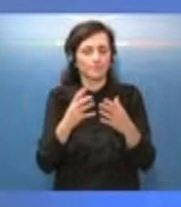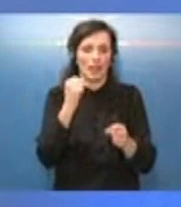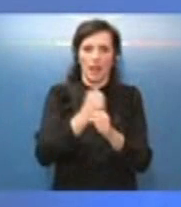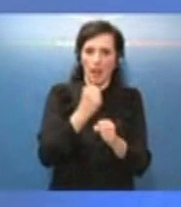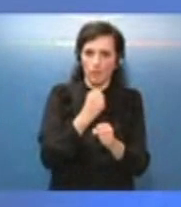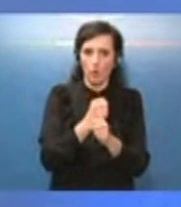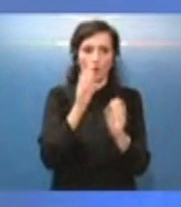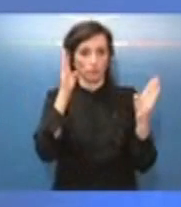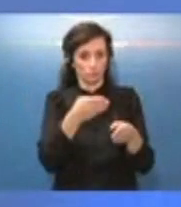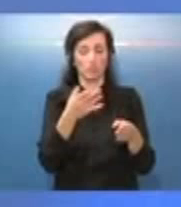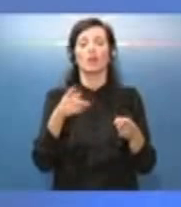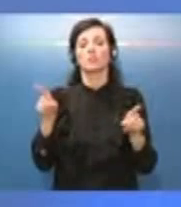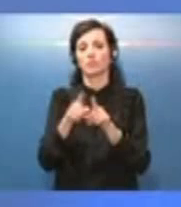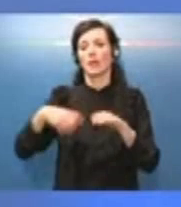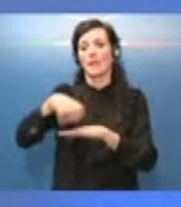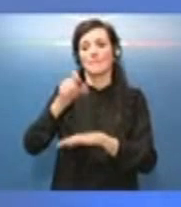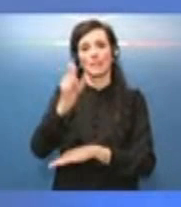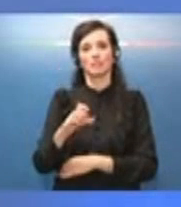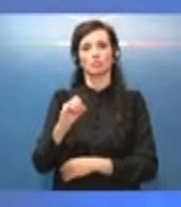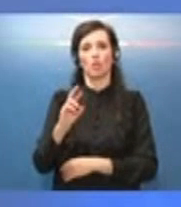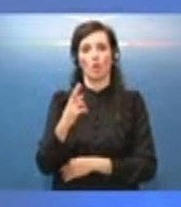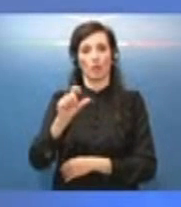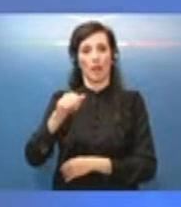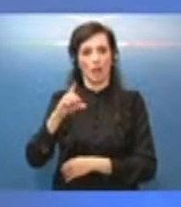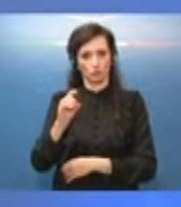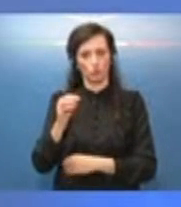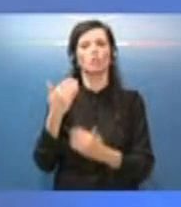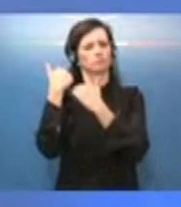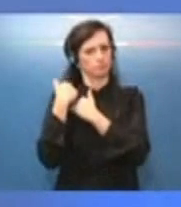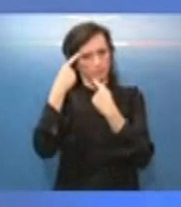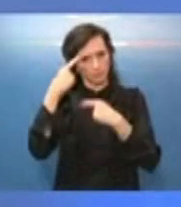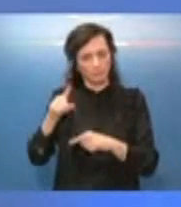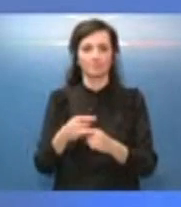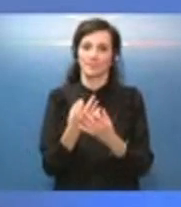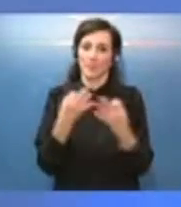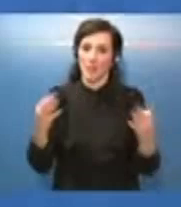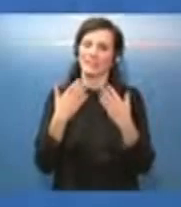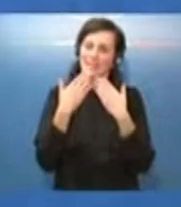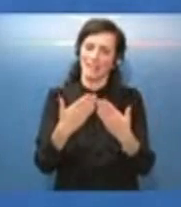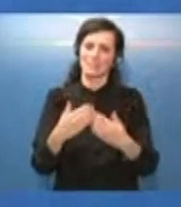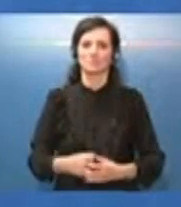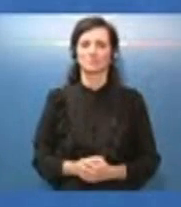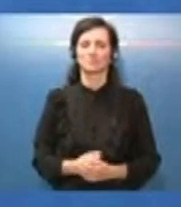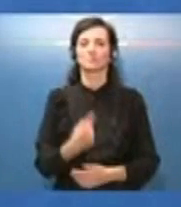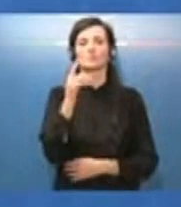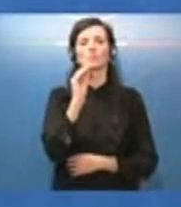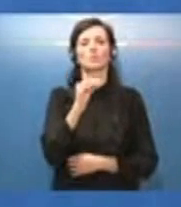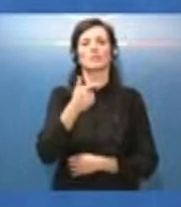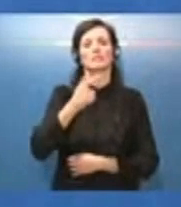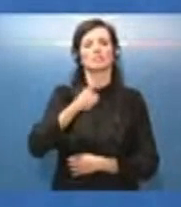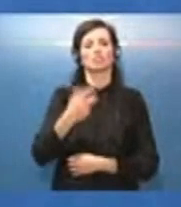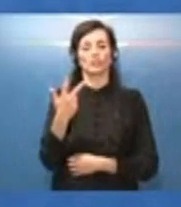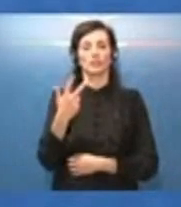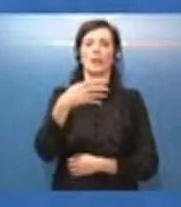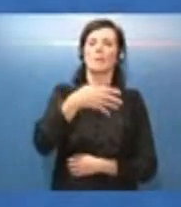Ministro Orlando, ovviamente, quando queste si porranno. Va bene, grazie. Ora una domanda dal Tg3, Mario